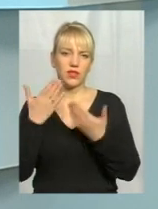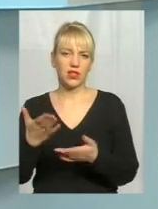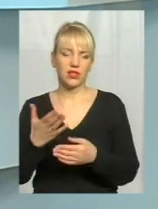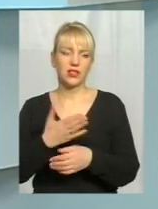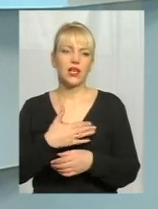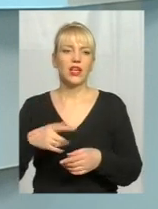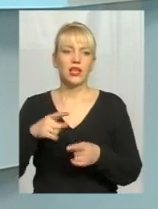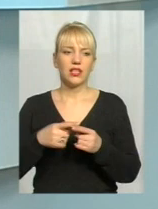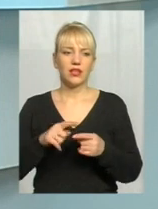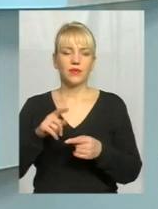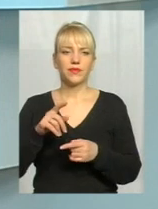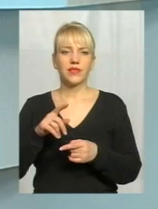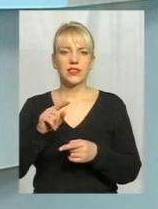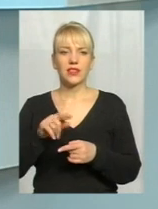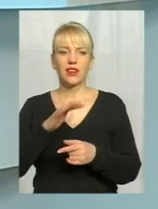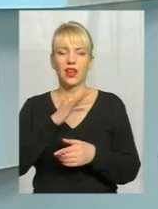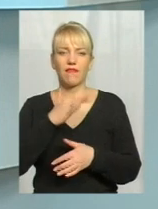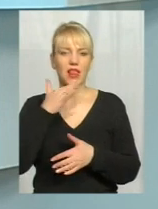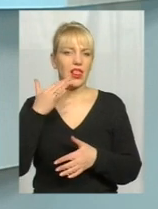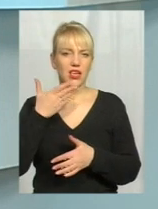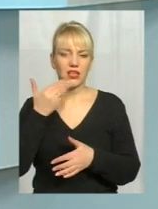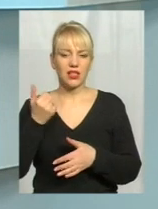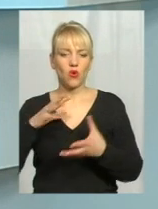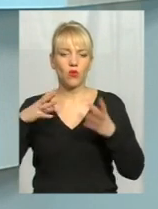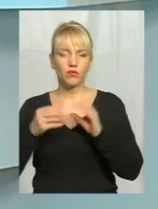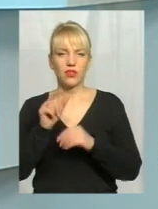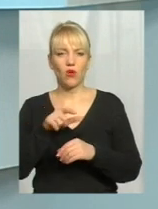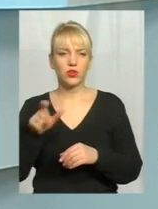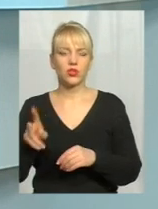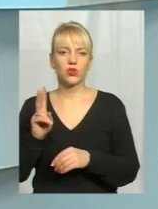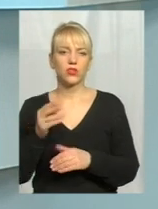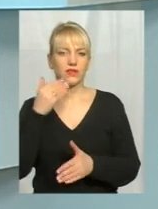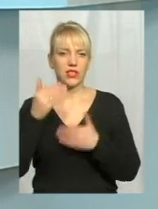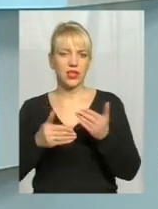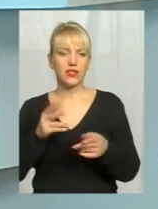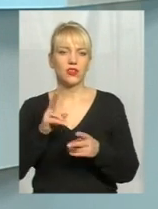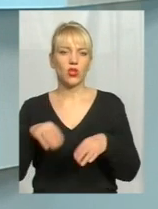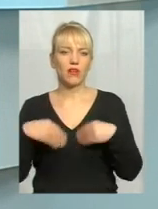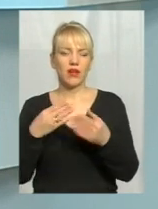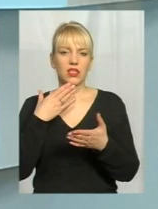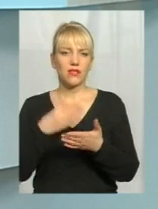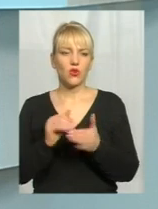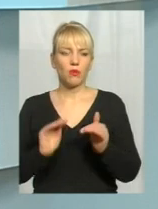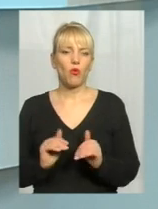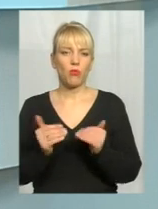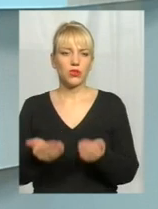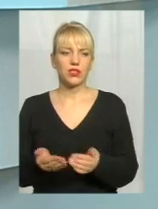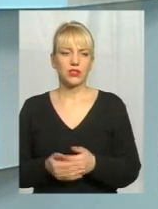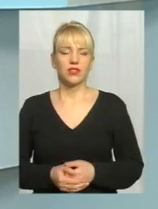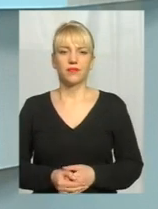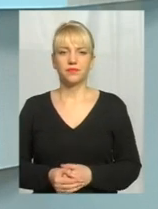я більше, чим певний, що це не дуже великий обсяг осіб, які зверталися, які давали свої пропозиції. Станом на сьогодні.